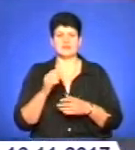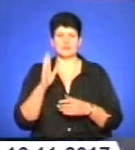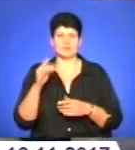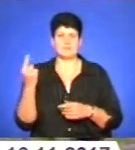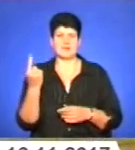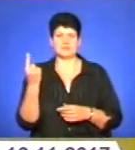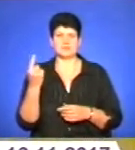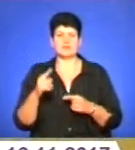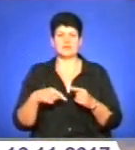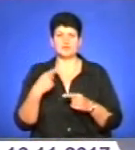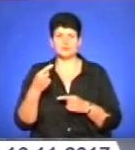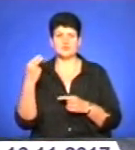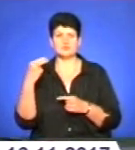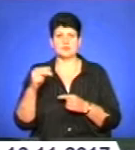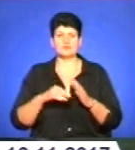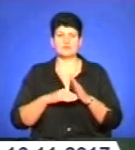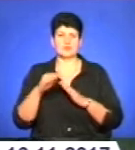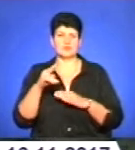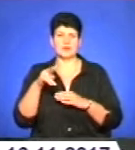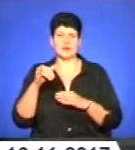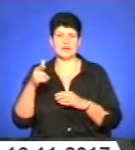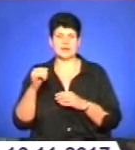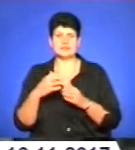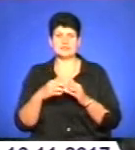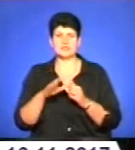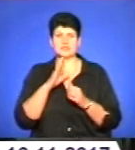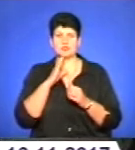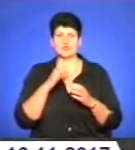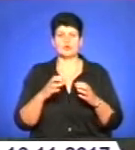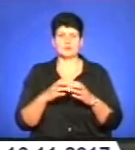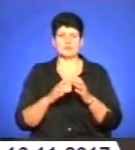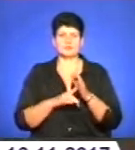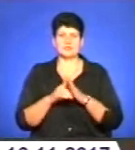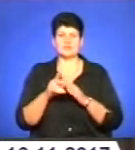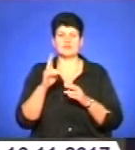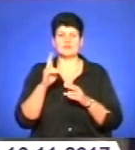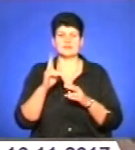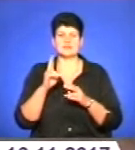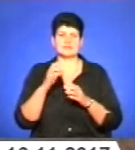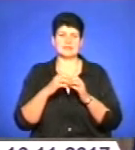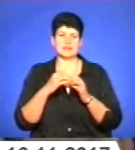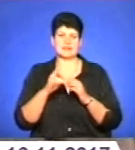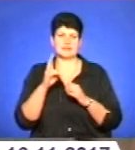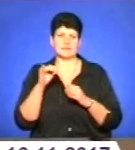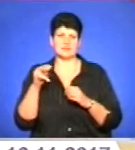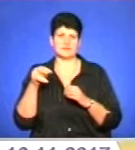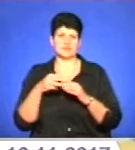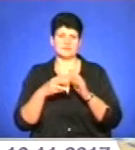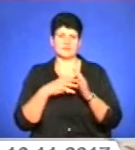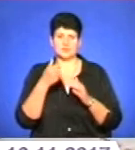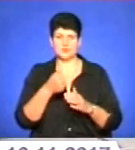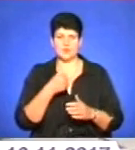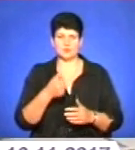Наступний чемпіонат вищої ліги з регбі-сім серед жіночих команд стартує у середині квітня 2018 року.